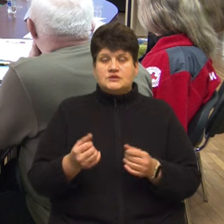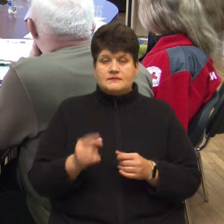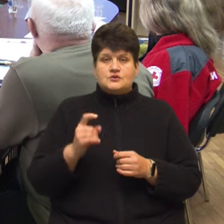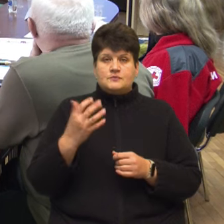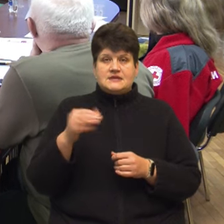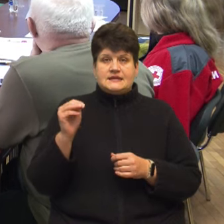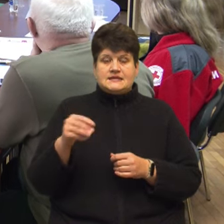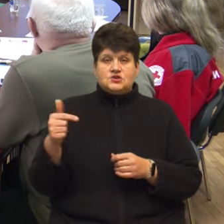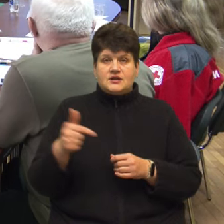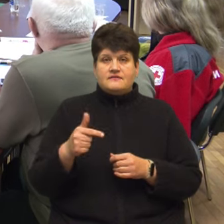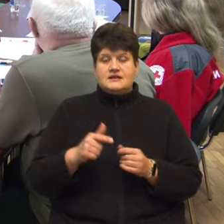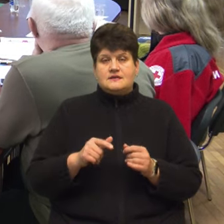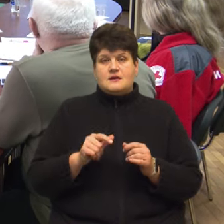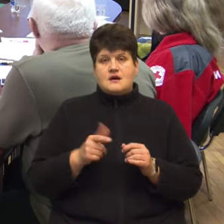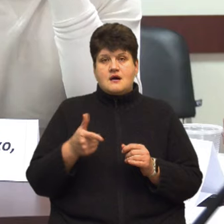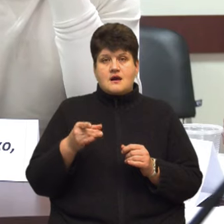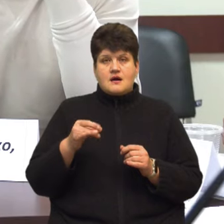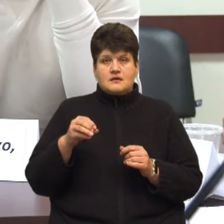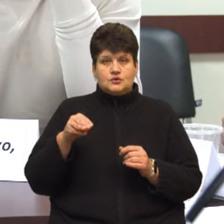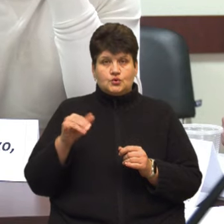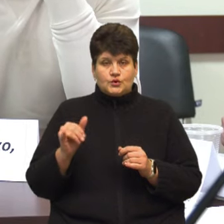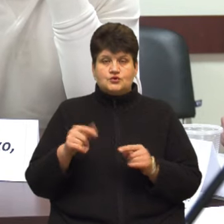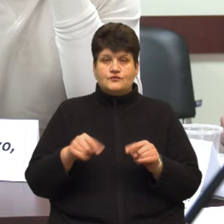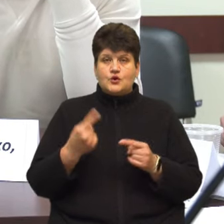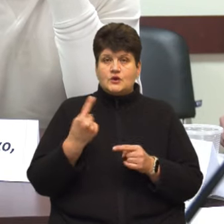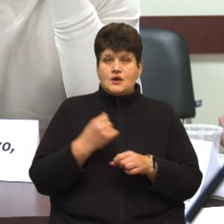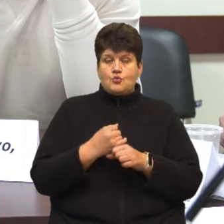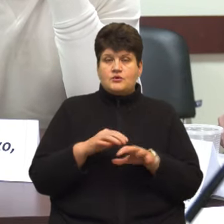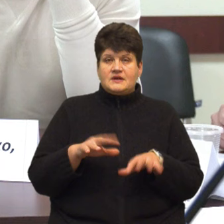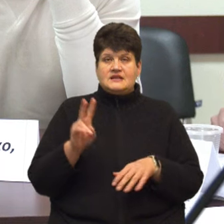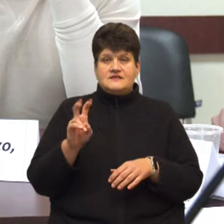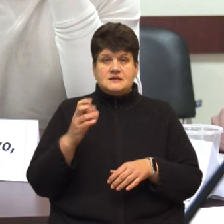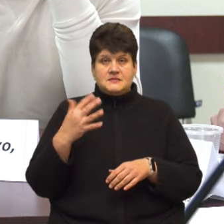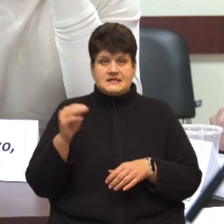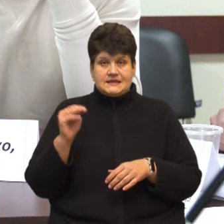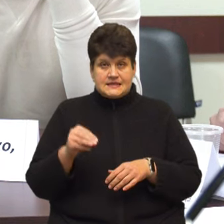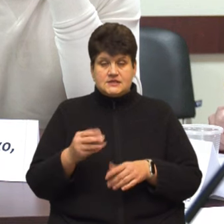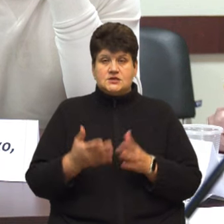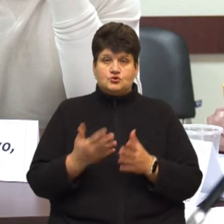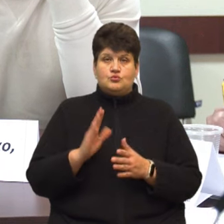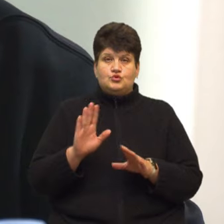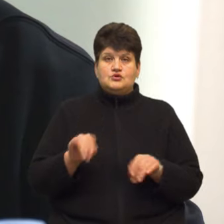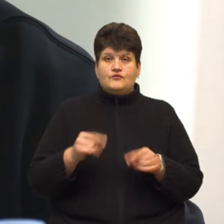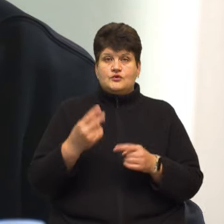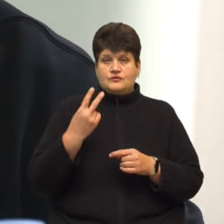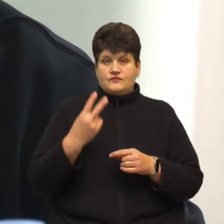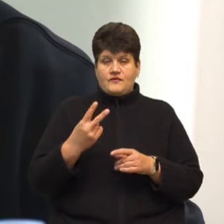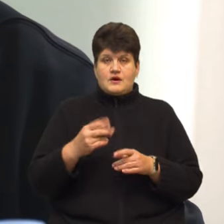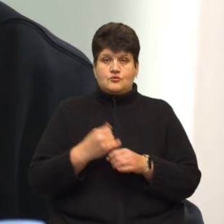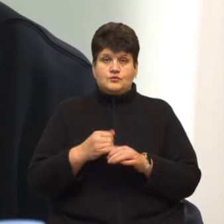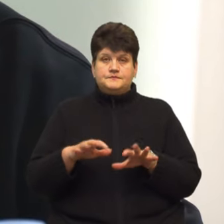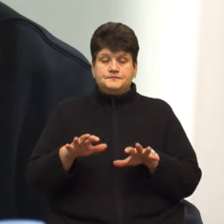якщо підприємець створить одне робоче місце – 250 тисяч, якщо два. На грант для ветеранів та їх подружжя дають від 250